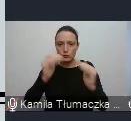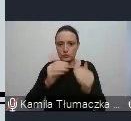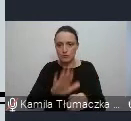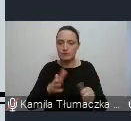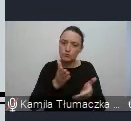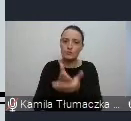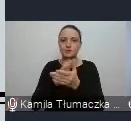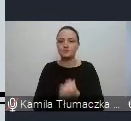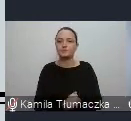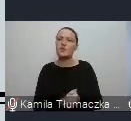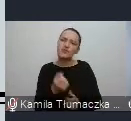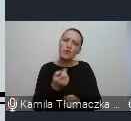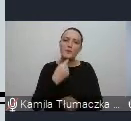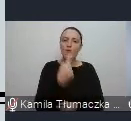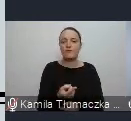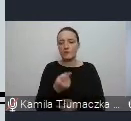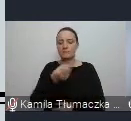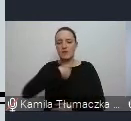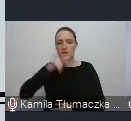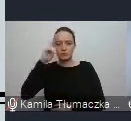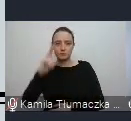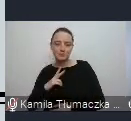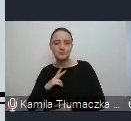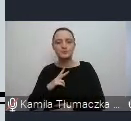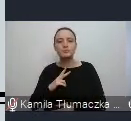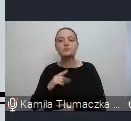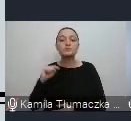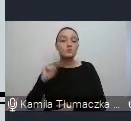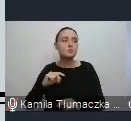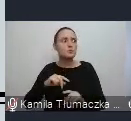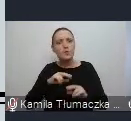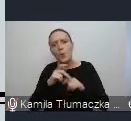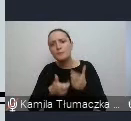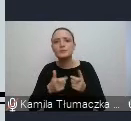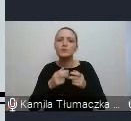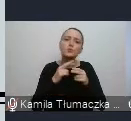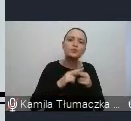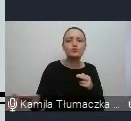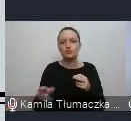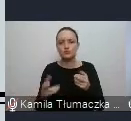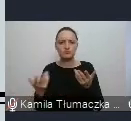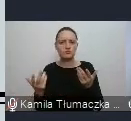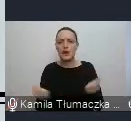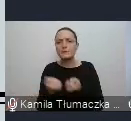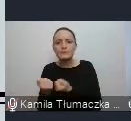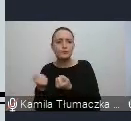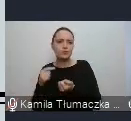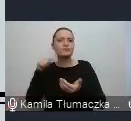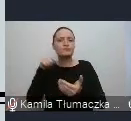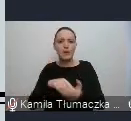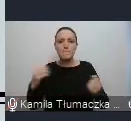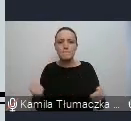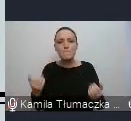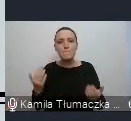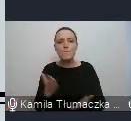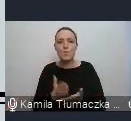Troszeczkę powiem o naszej placówce, ponieważ robimy różne rzeczy, które mają na celu pomaganie dzieciom z